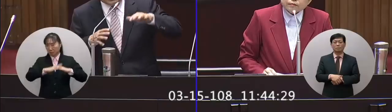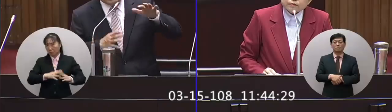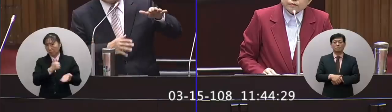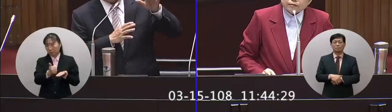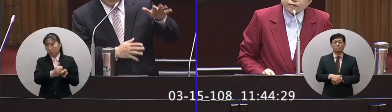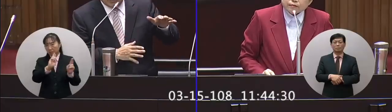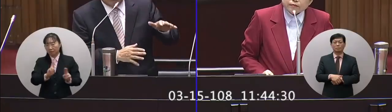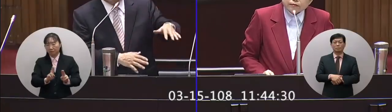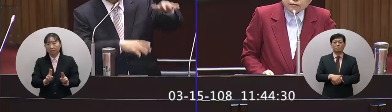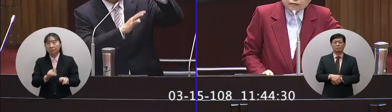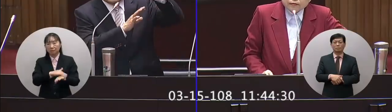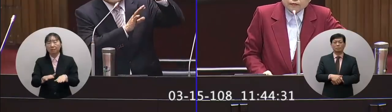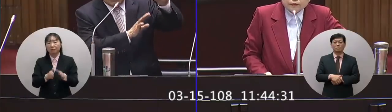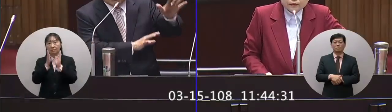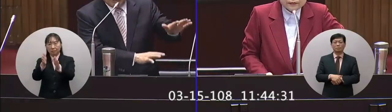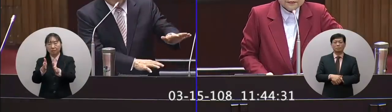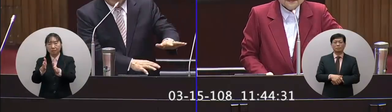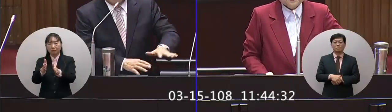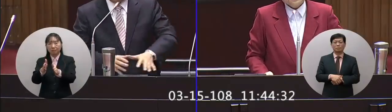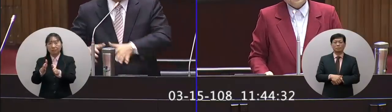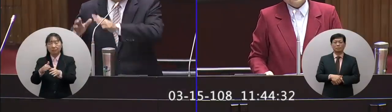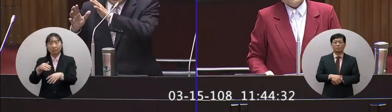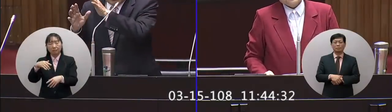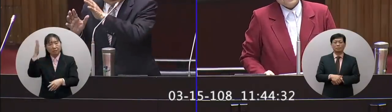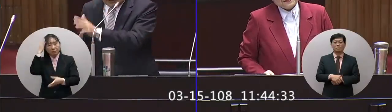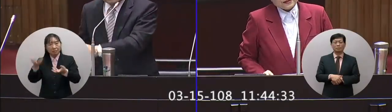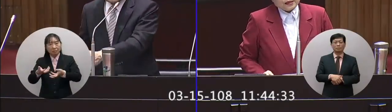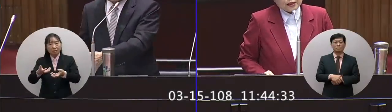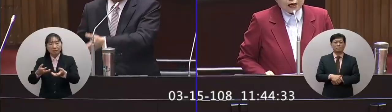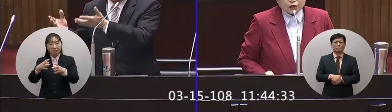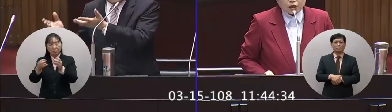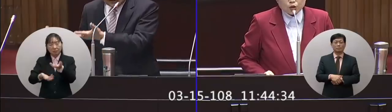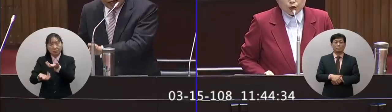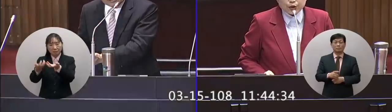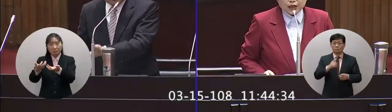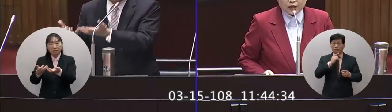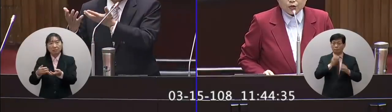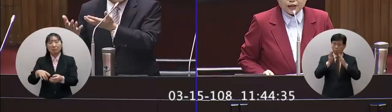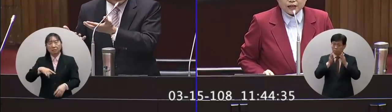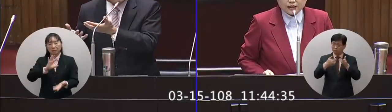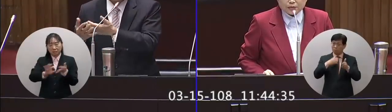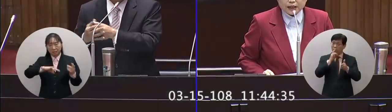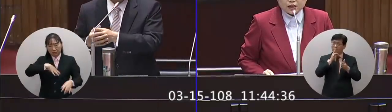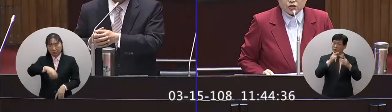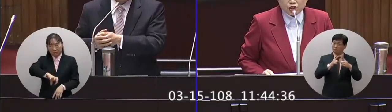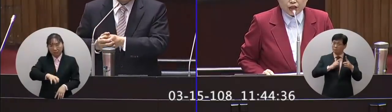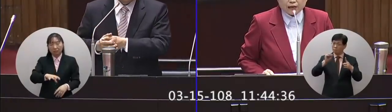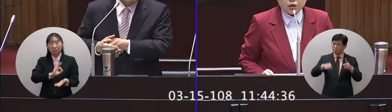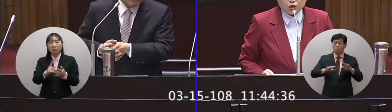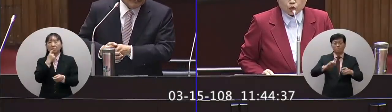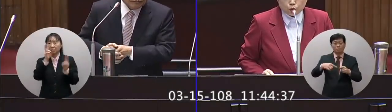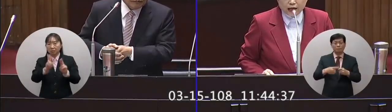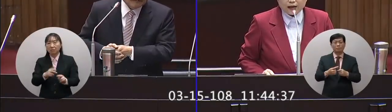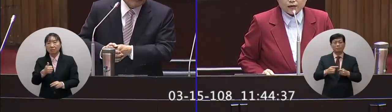都盡量炒減少燃煤盡量用燃氣那針對於台中人你贊不贊成